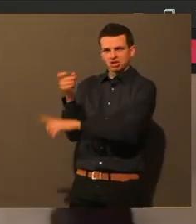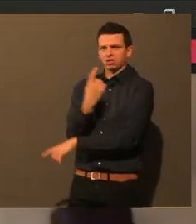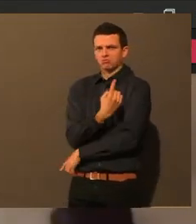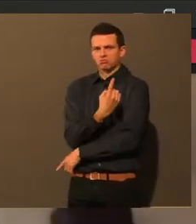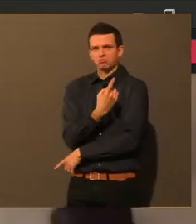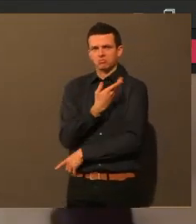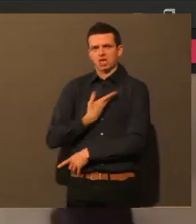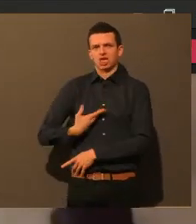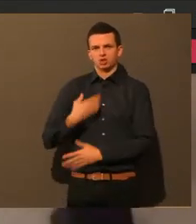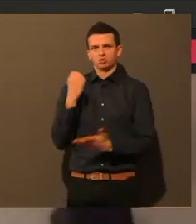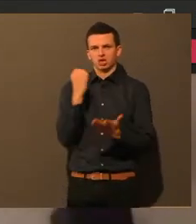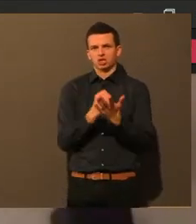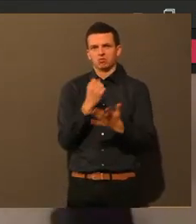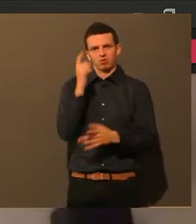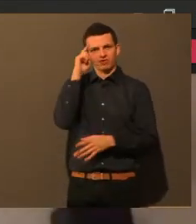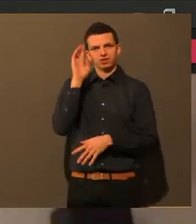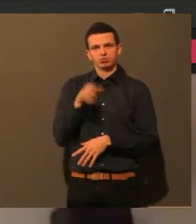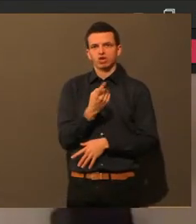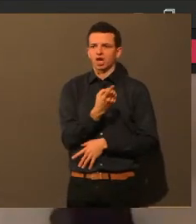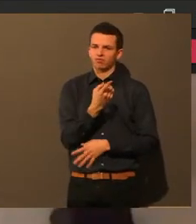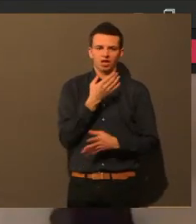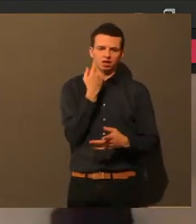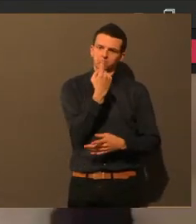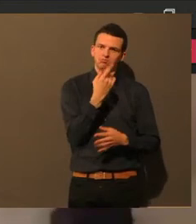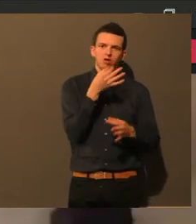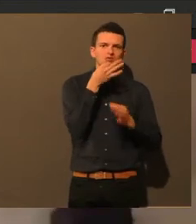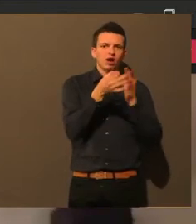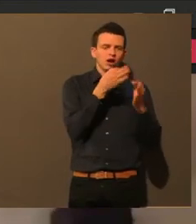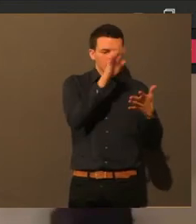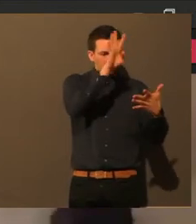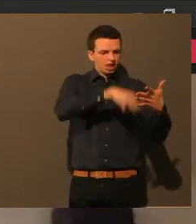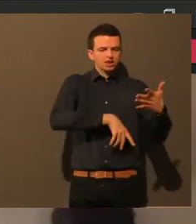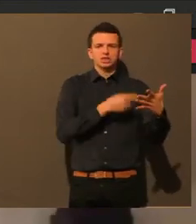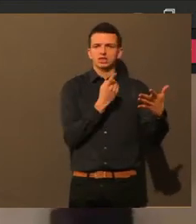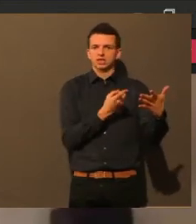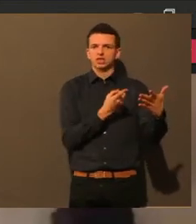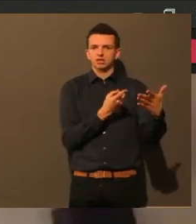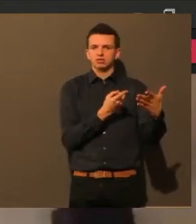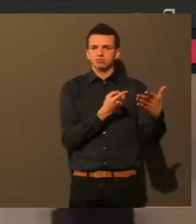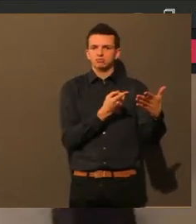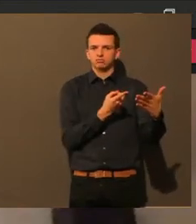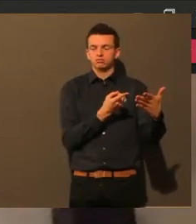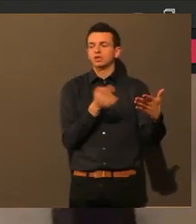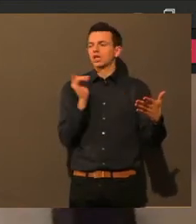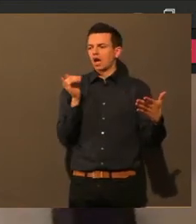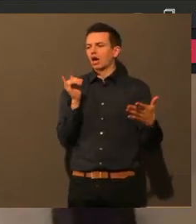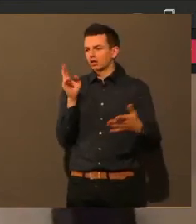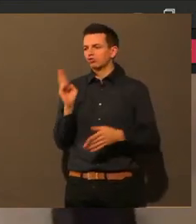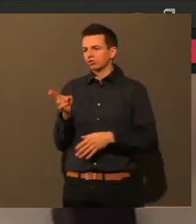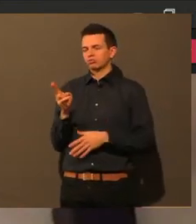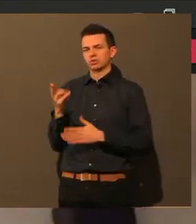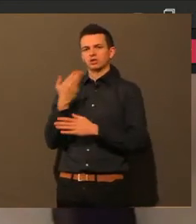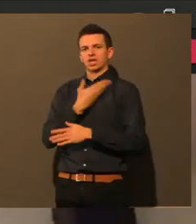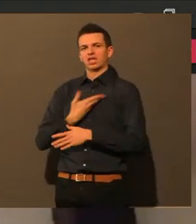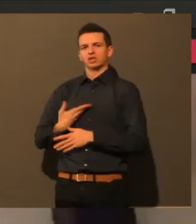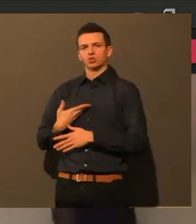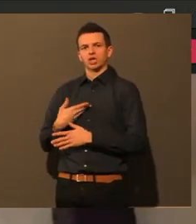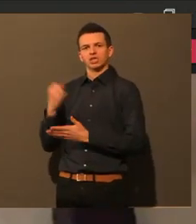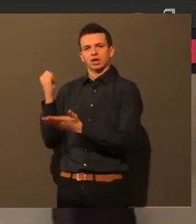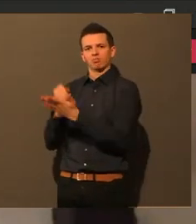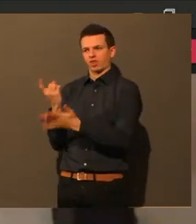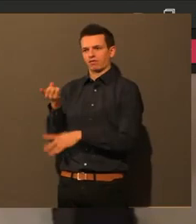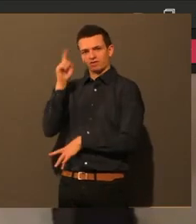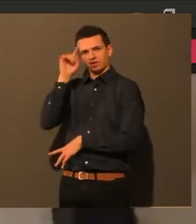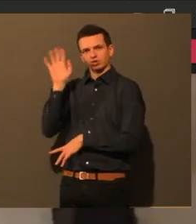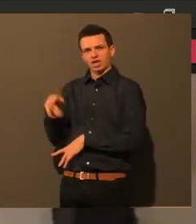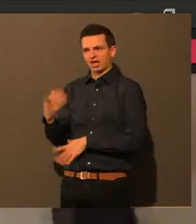nächsten Jahr wieder? Oder das wäre ja dann wirklich eine Katastrophe. Nein, das Gesundheitsamt weiß das schon, aber das ist ja einfach so, dass es ja Datenschutz auch ist.